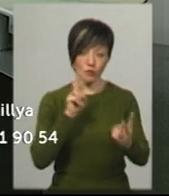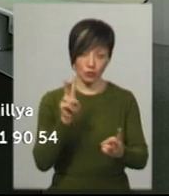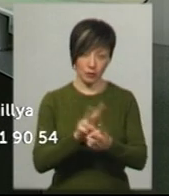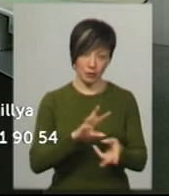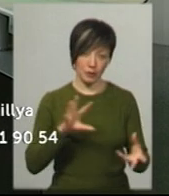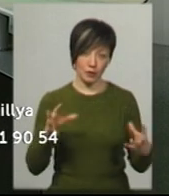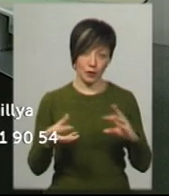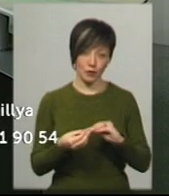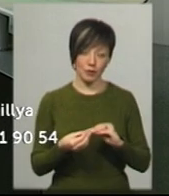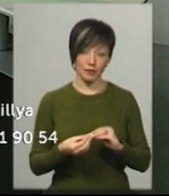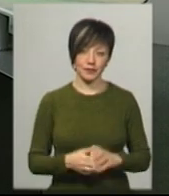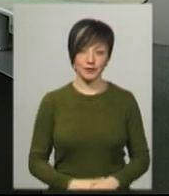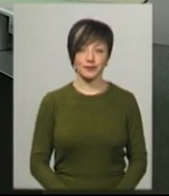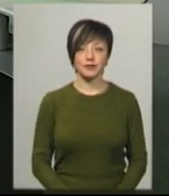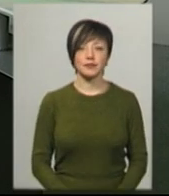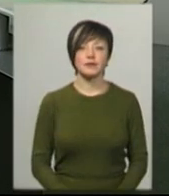підсумковому випуску новин.